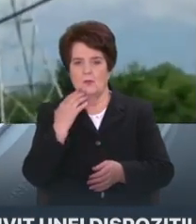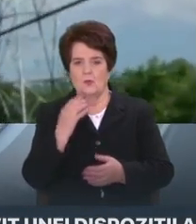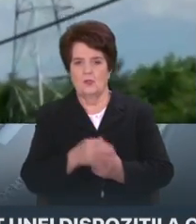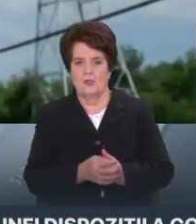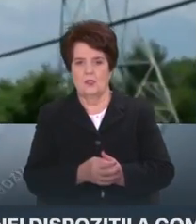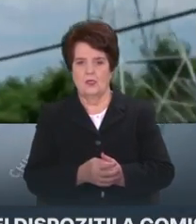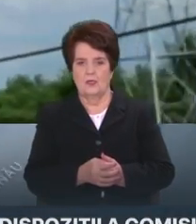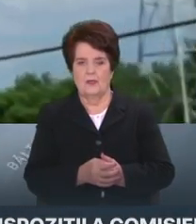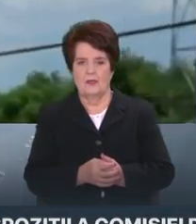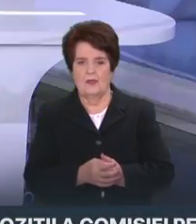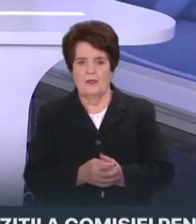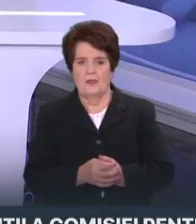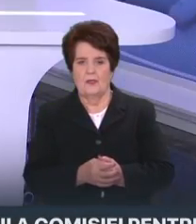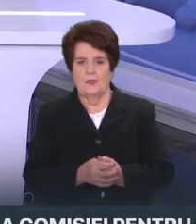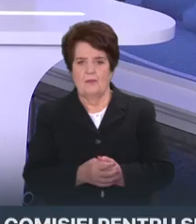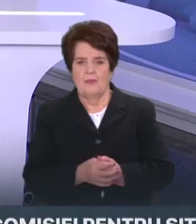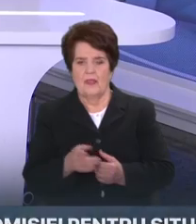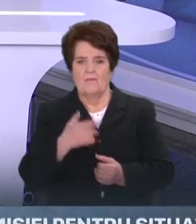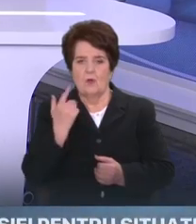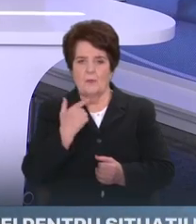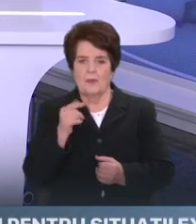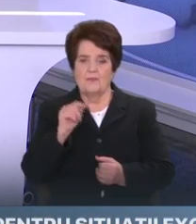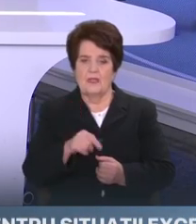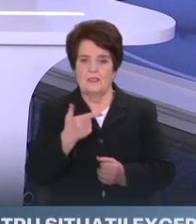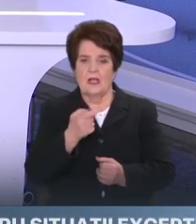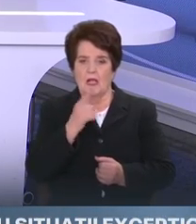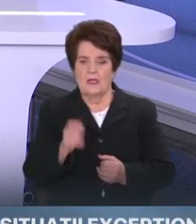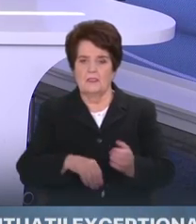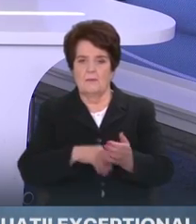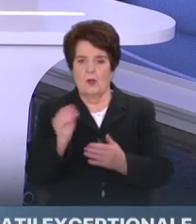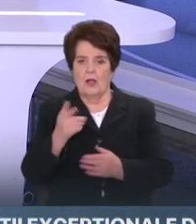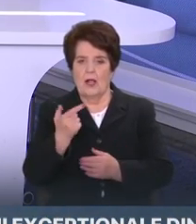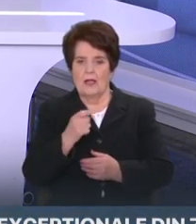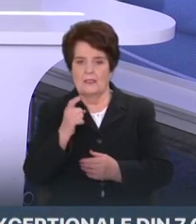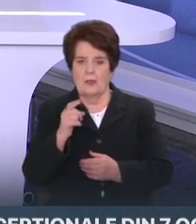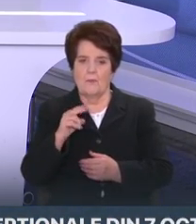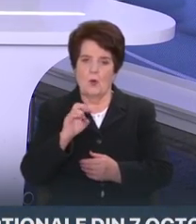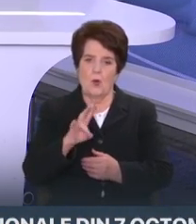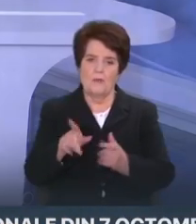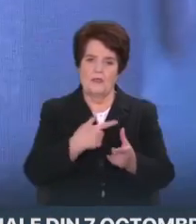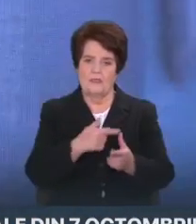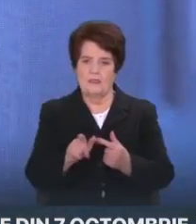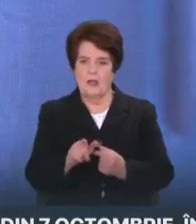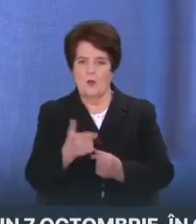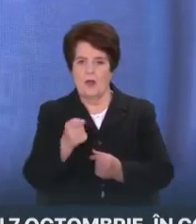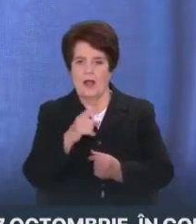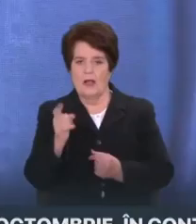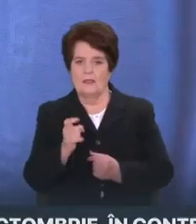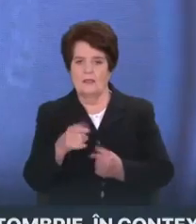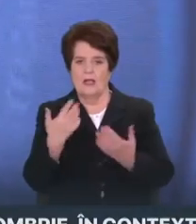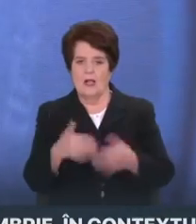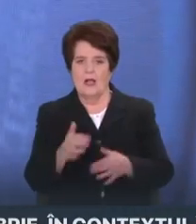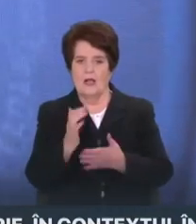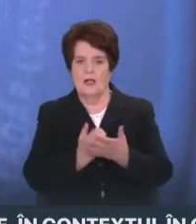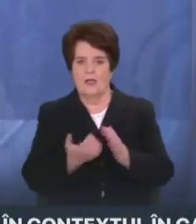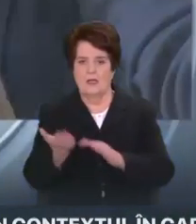pentru malul drept. Vorbim despre gaz procurat de la Gazprom sau despre gaz pe care l-am stocat